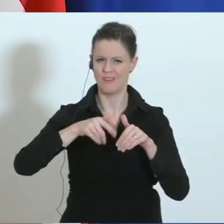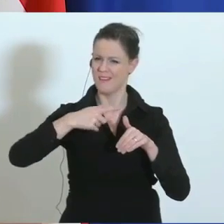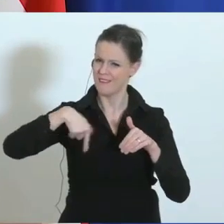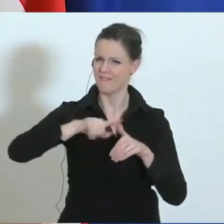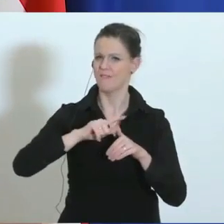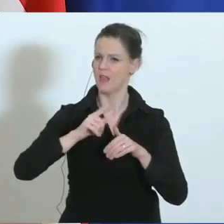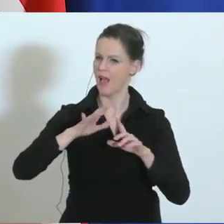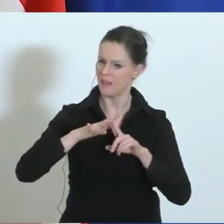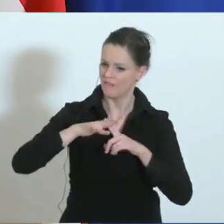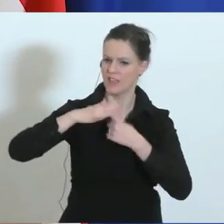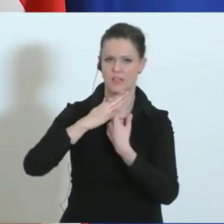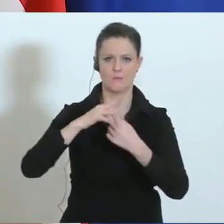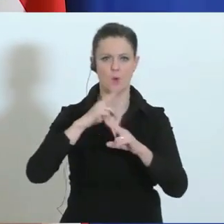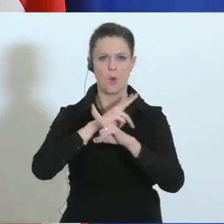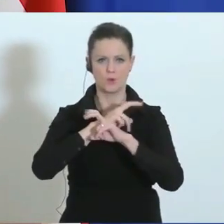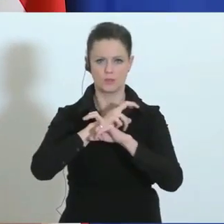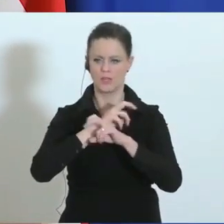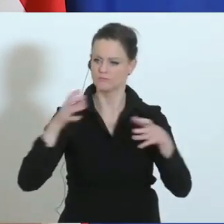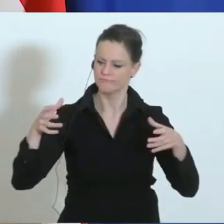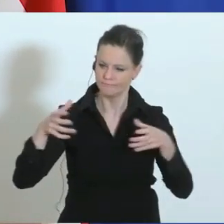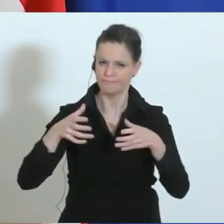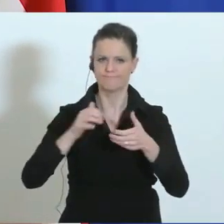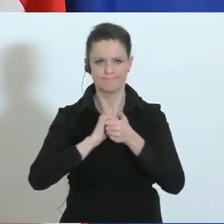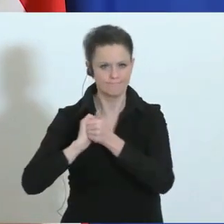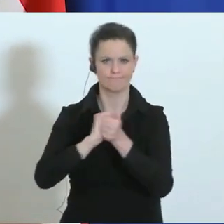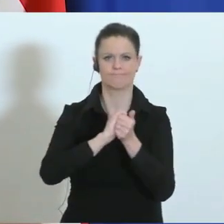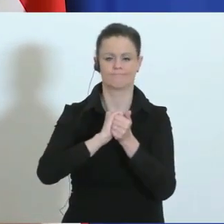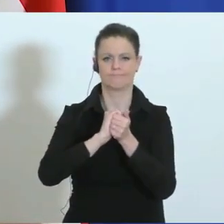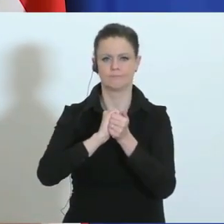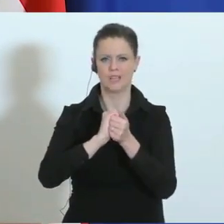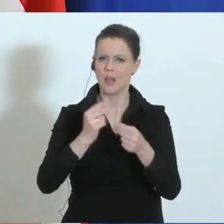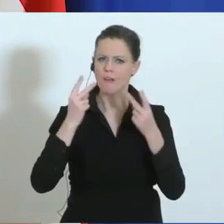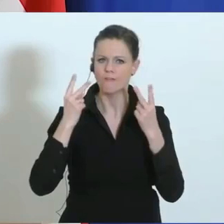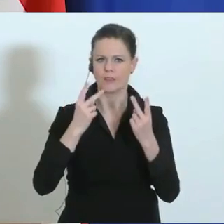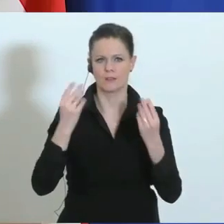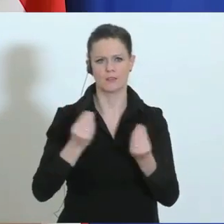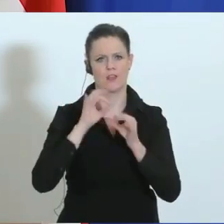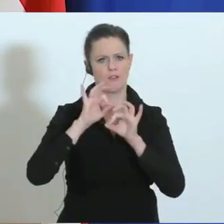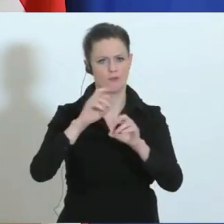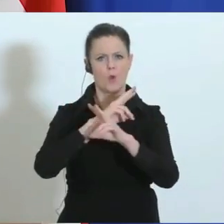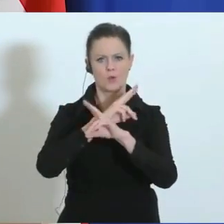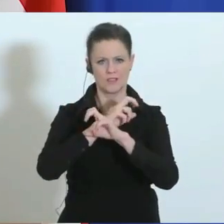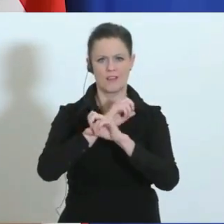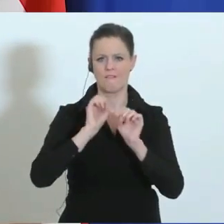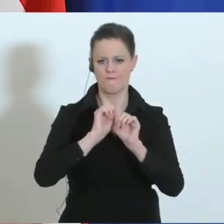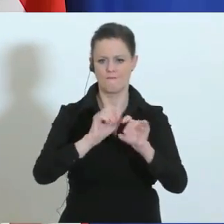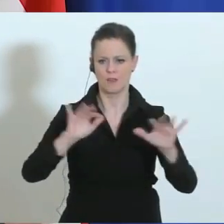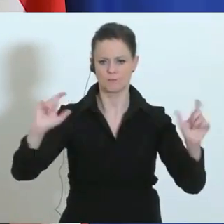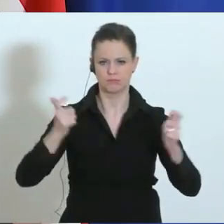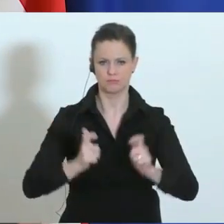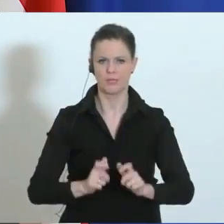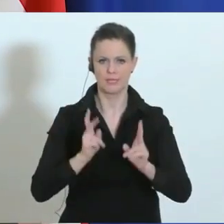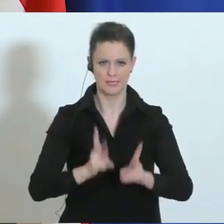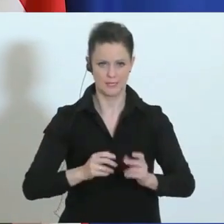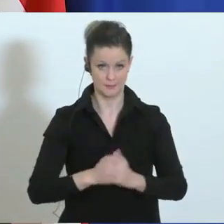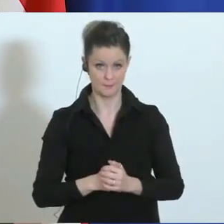jetzt das Team Österreich, das gemeinsam daran teil hat, einen wichtigen Beitrag zu leisten, um das Virus einzudämmen. Die